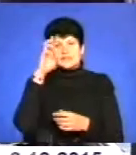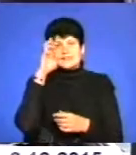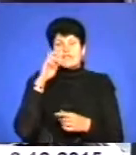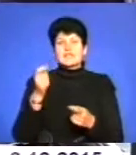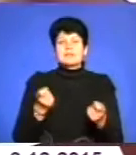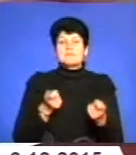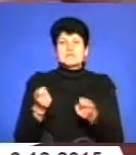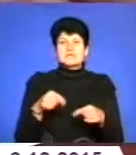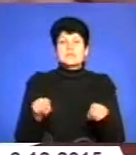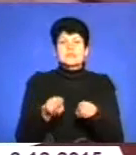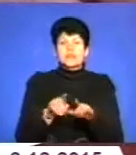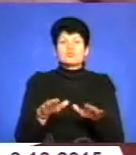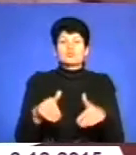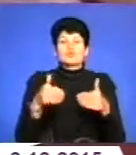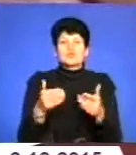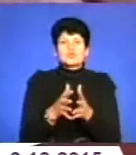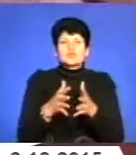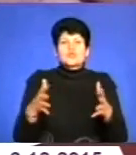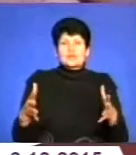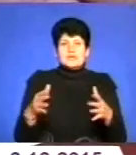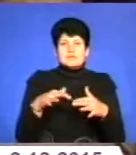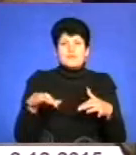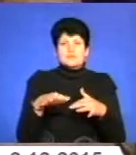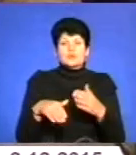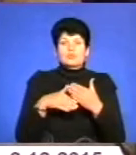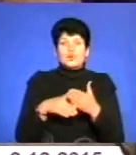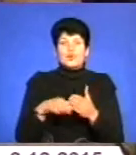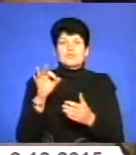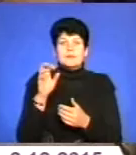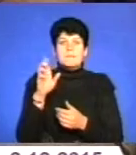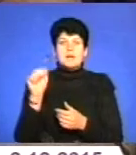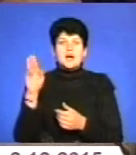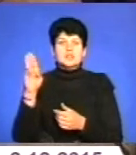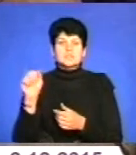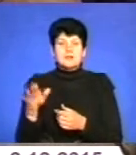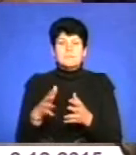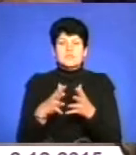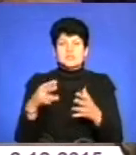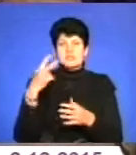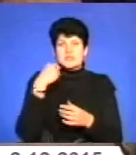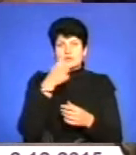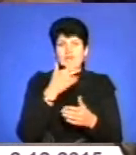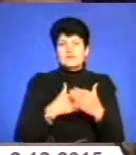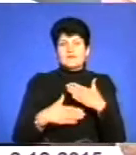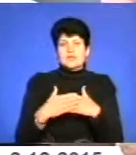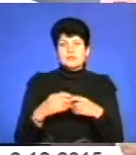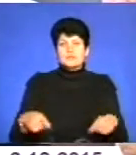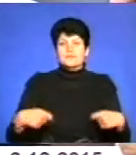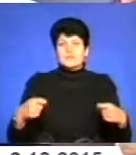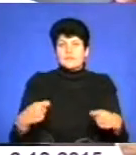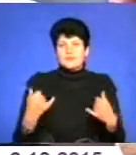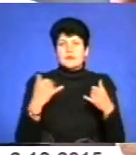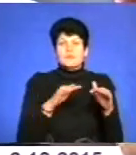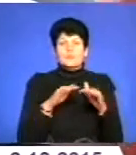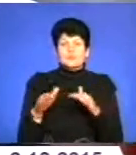адміністрація також пропонує широкий спектр допомоги. Олександр Башта понад 20 років інвалідному війську. Досі порівнює